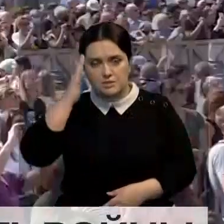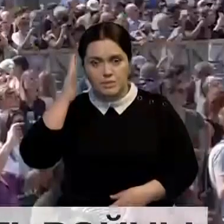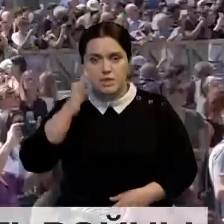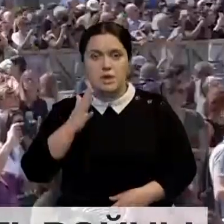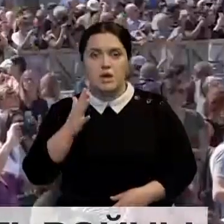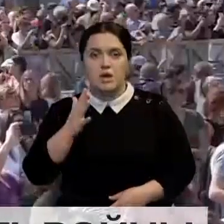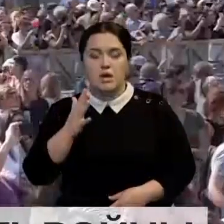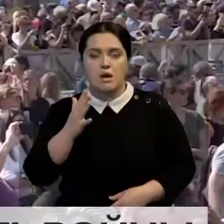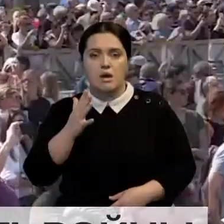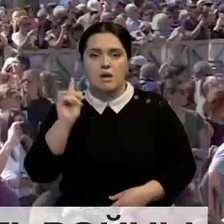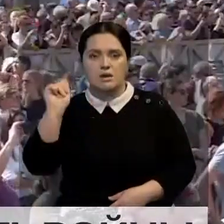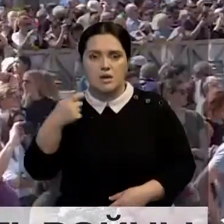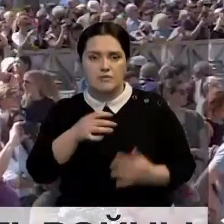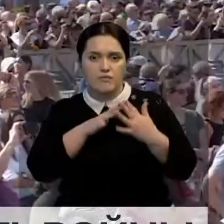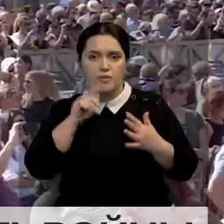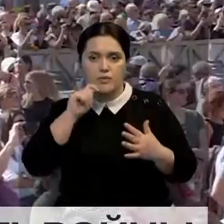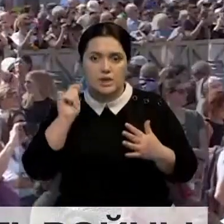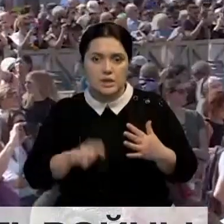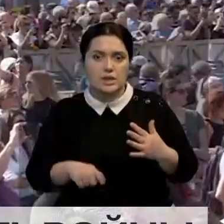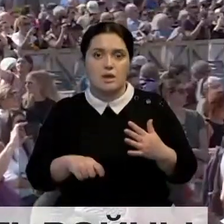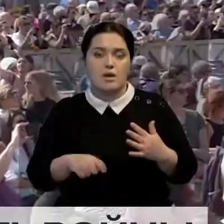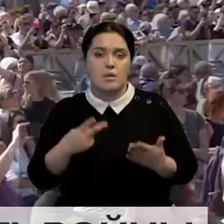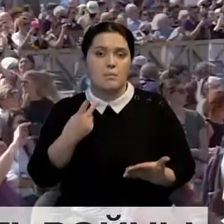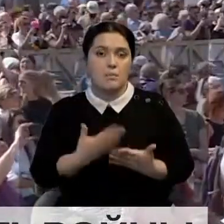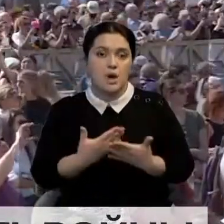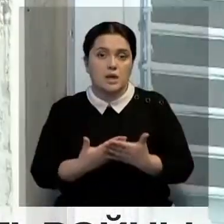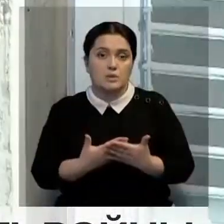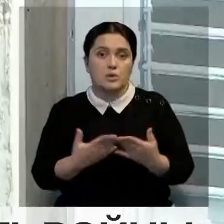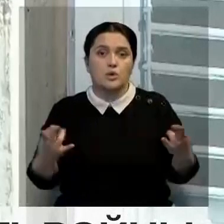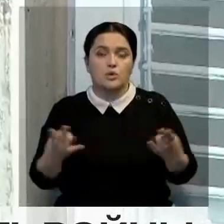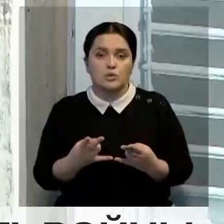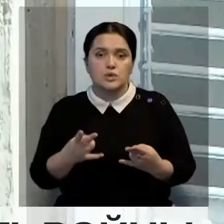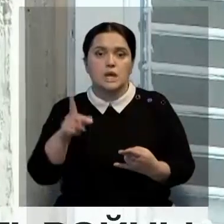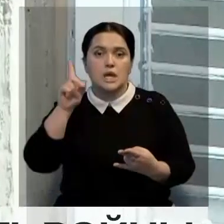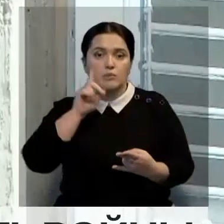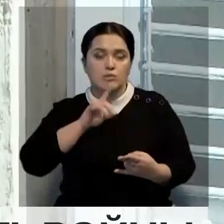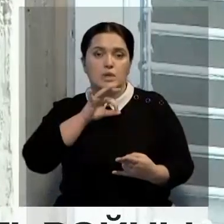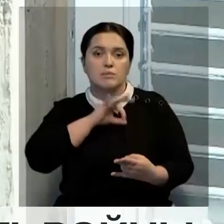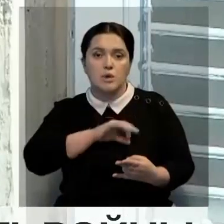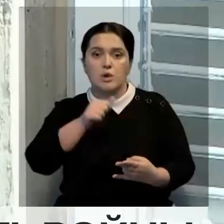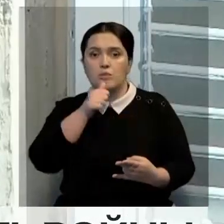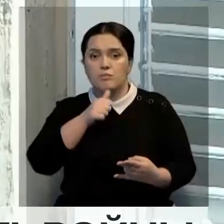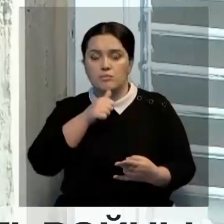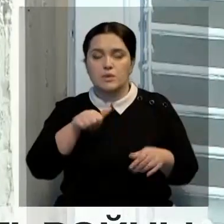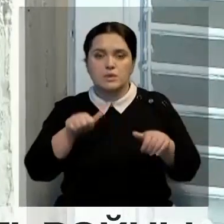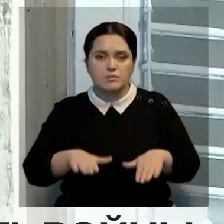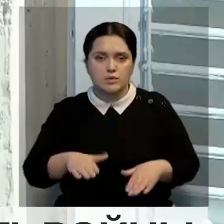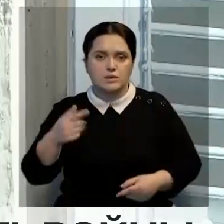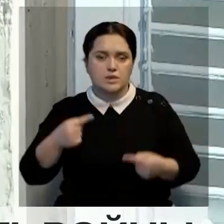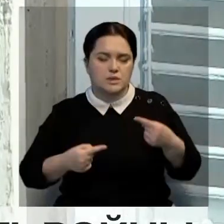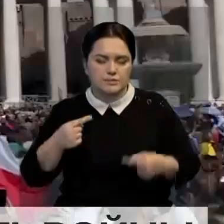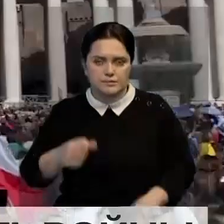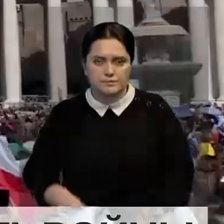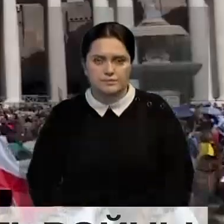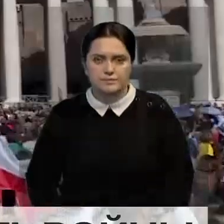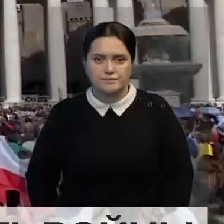переосмыслить, считает понтифик. Конфликт в Украине, по его словам, в очередной раз показал, что нужно искать более гибкие и эффективные способы